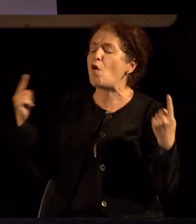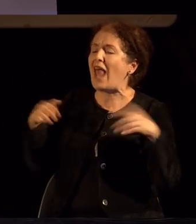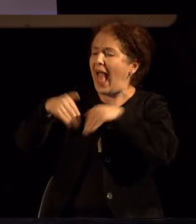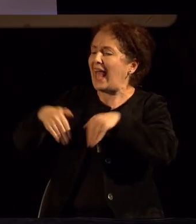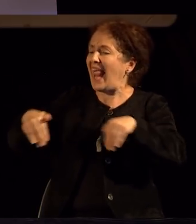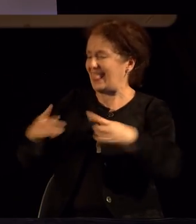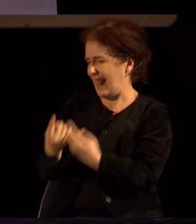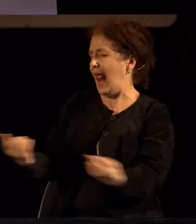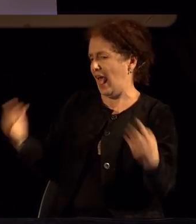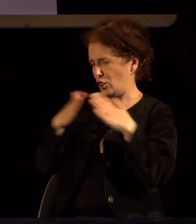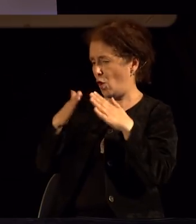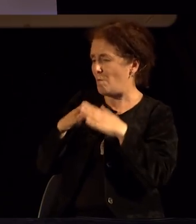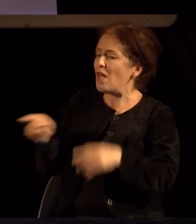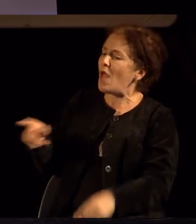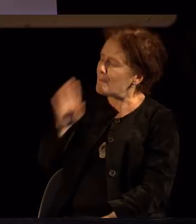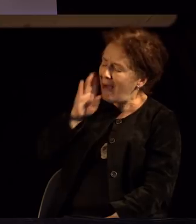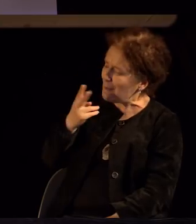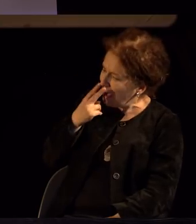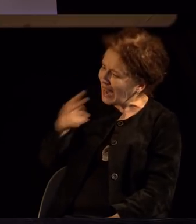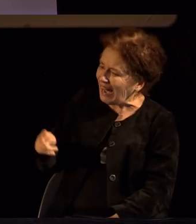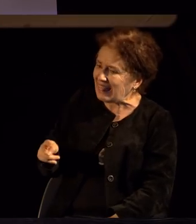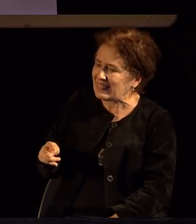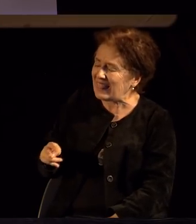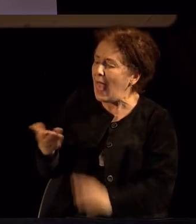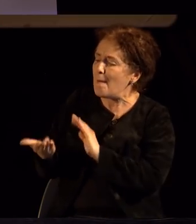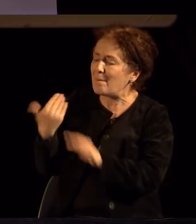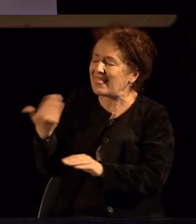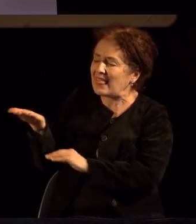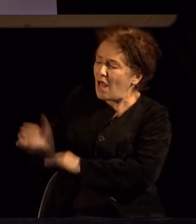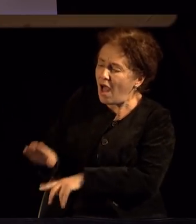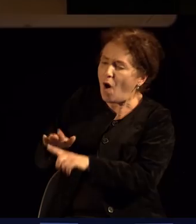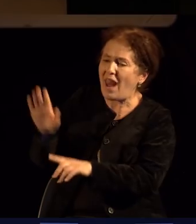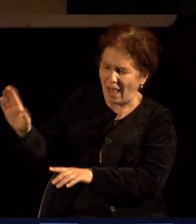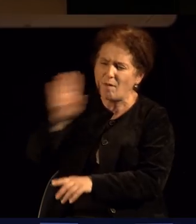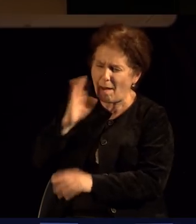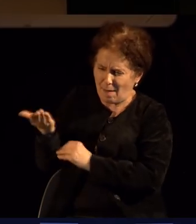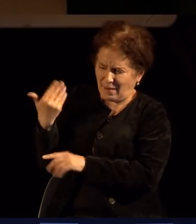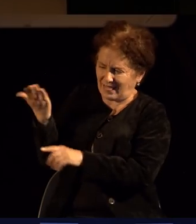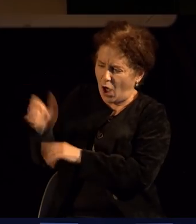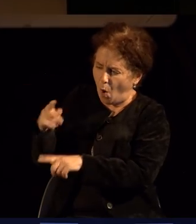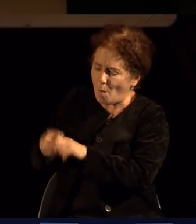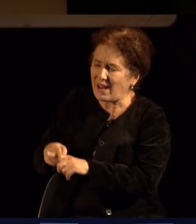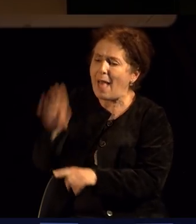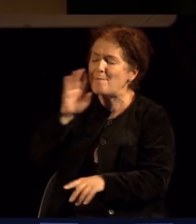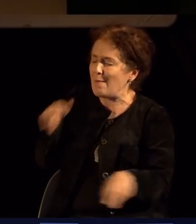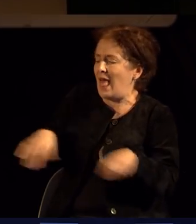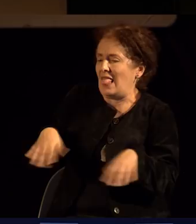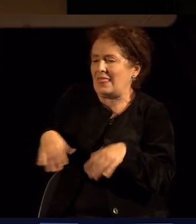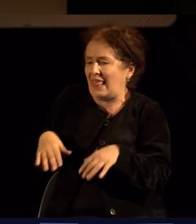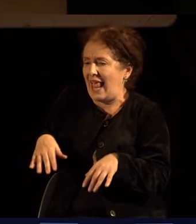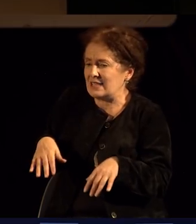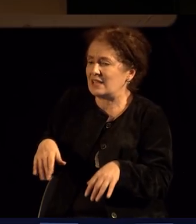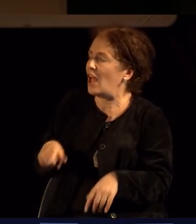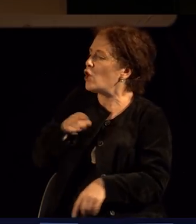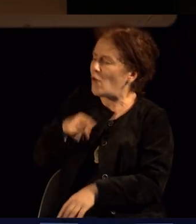прилика да ја гледа својата мајка која се тресела пред смрта. И епикур е првиот филозоф кој казал